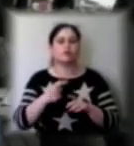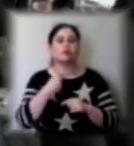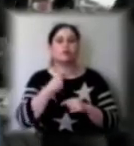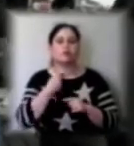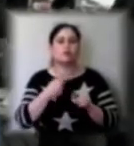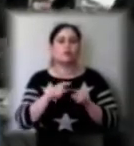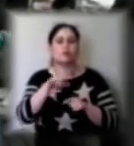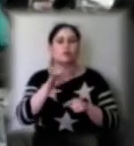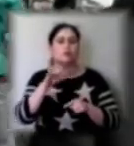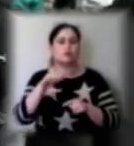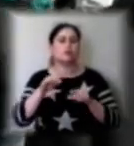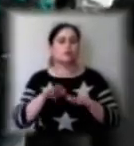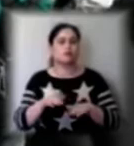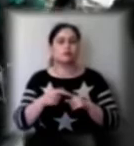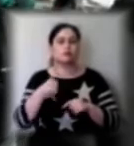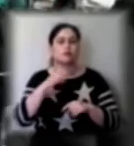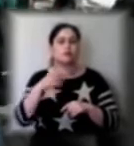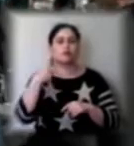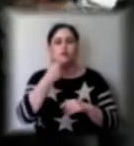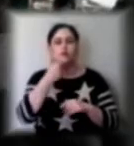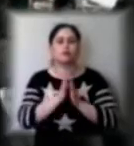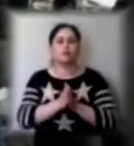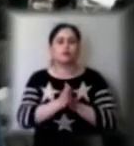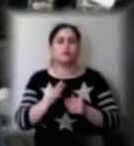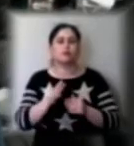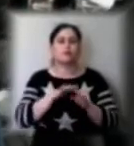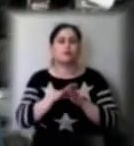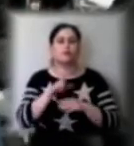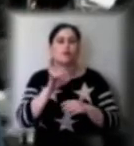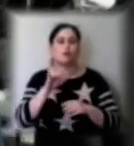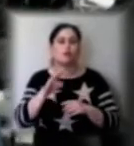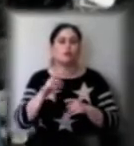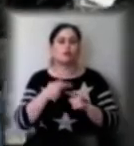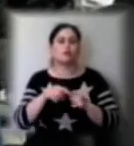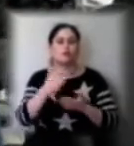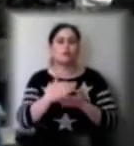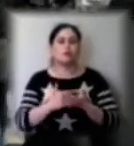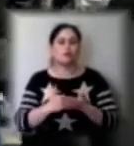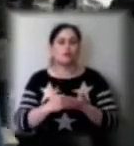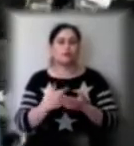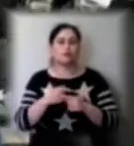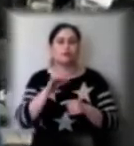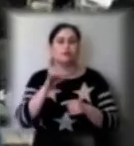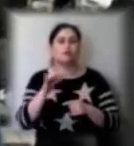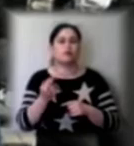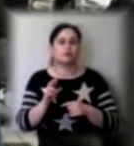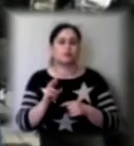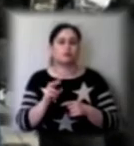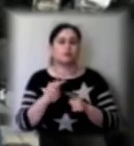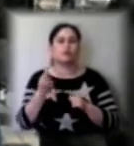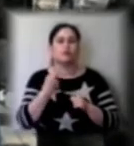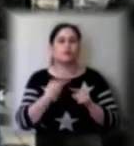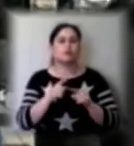я буду особисто просити виконавчі органи наступний перелік інформацій. Перше – це інформація, коли саме